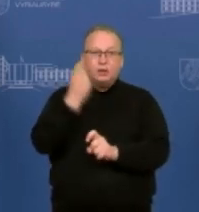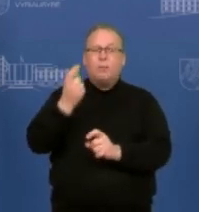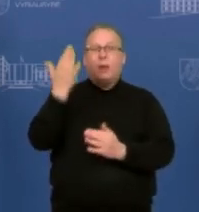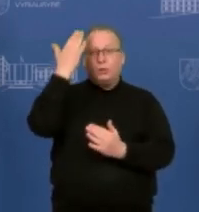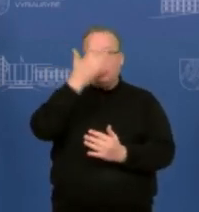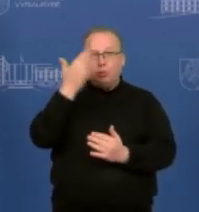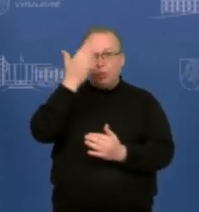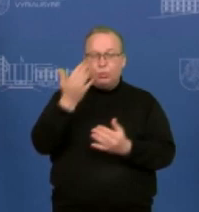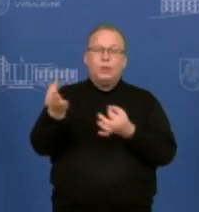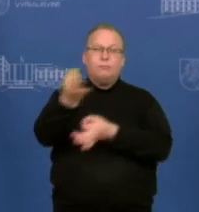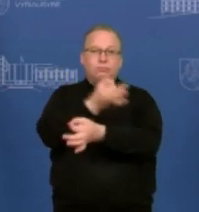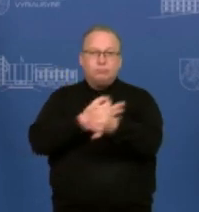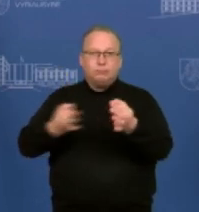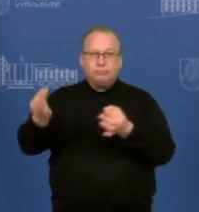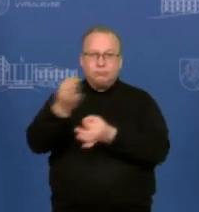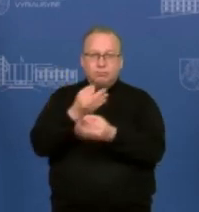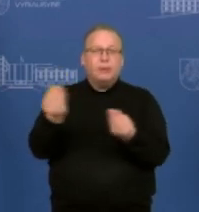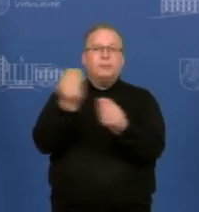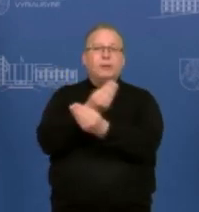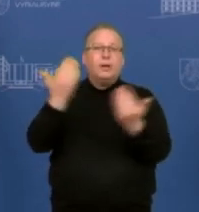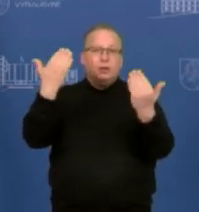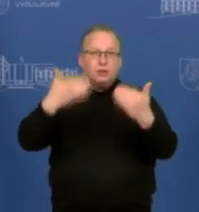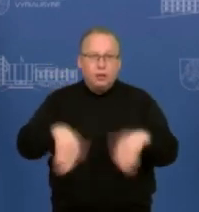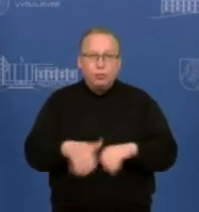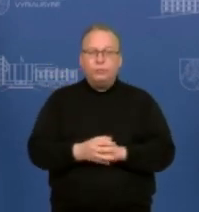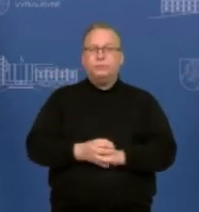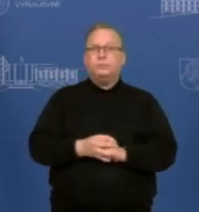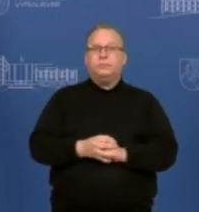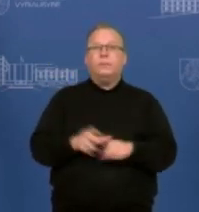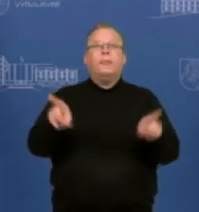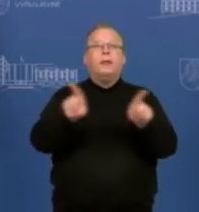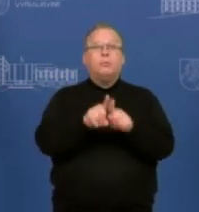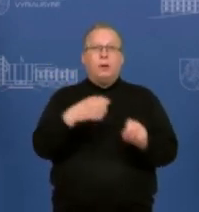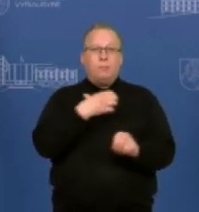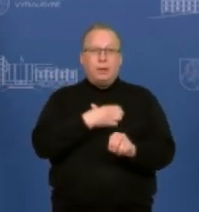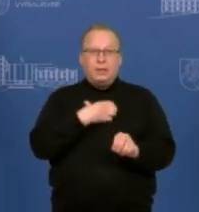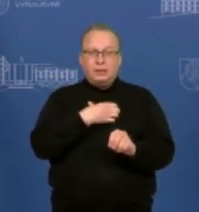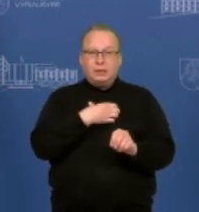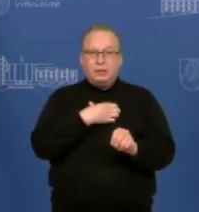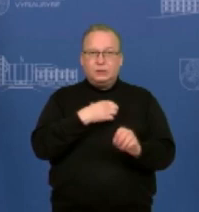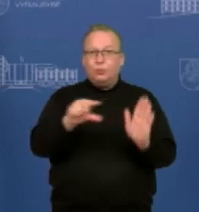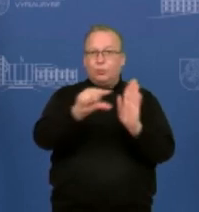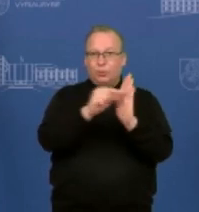kitų veiksmų, kokiu reikėtų toliau imtis. Tai pagrindinis turbūt punktas yra tai, kad